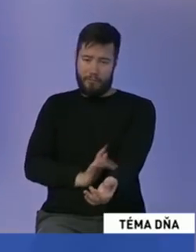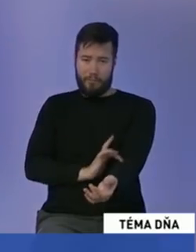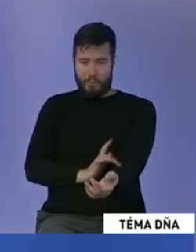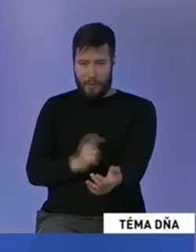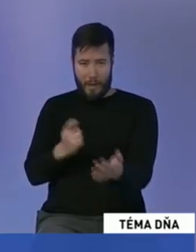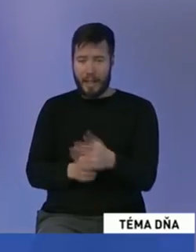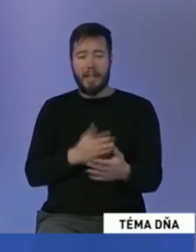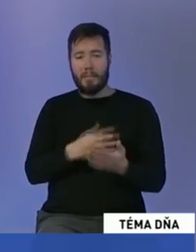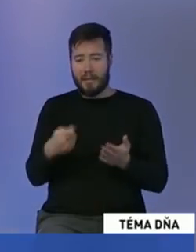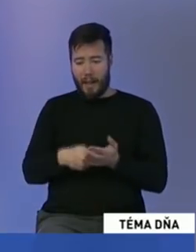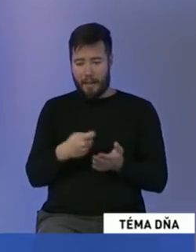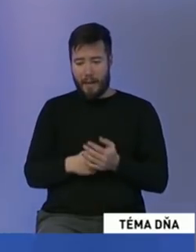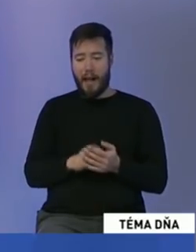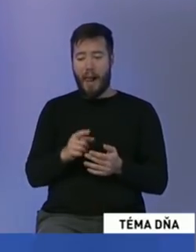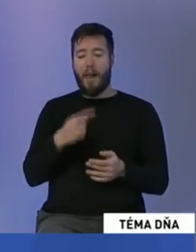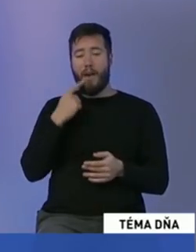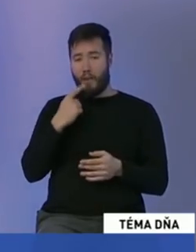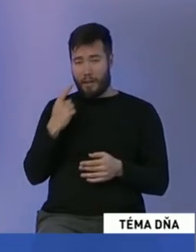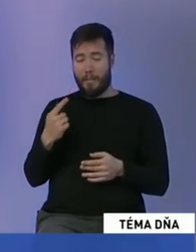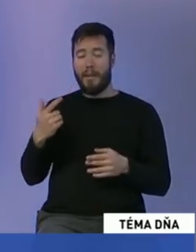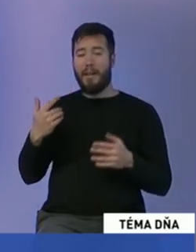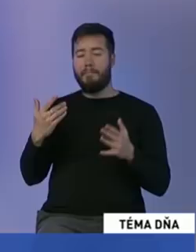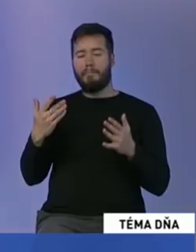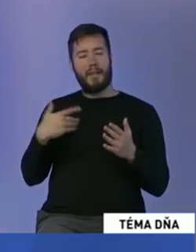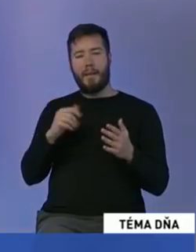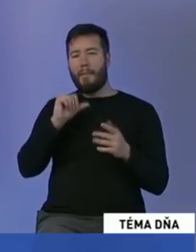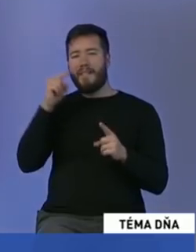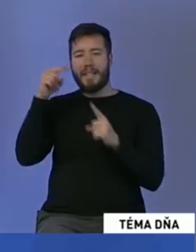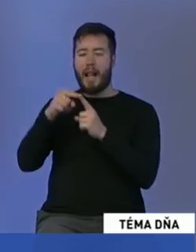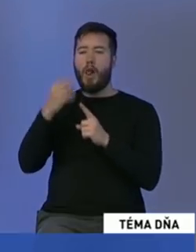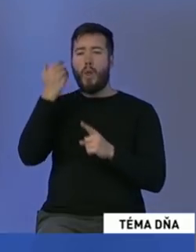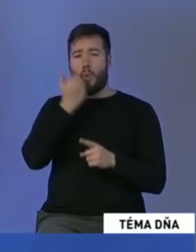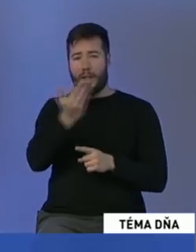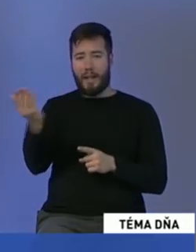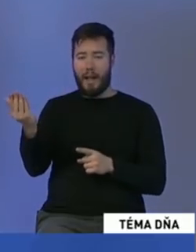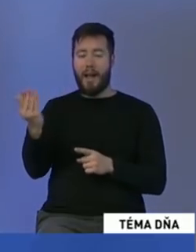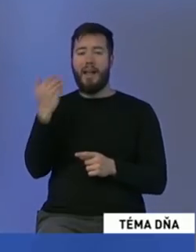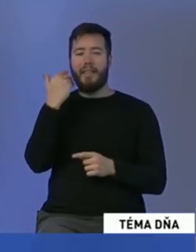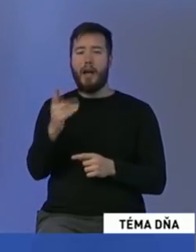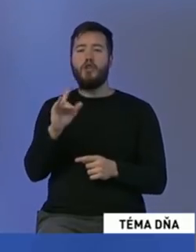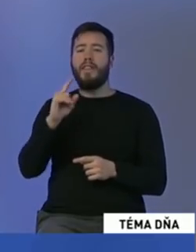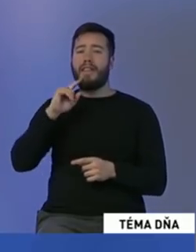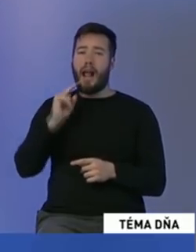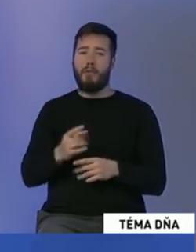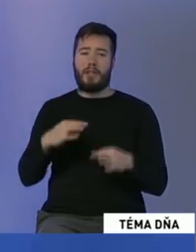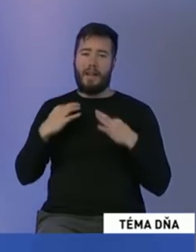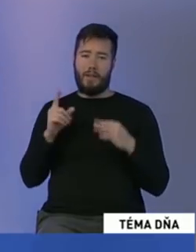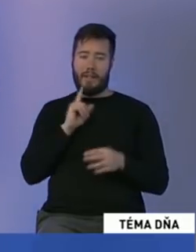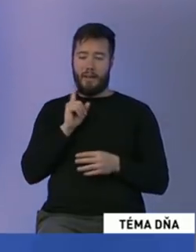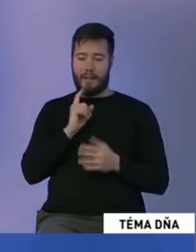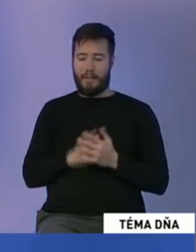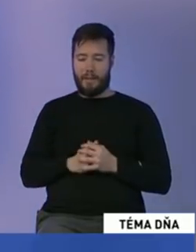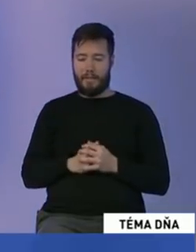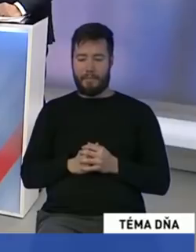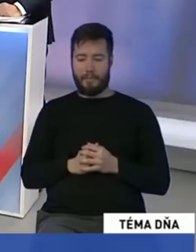ale v tomto prípade, hovorím ešte raz, ide nám v prvom rade o občanov, aby im bola poskytnutá čo najlepšia zdravotná starostlivosť. Pán